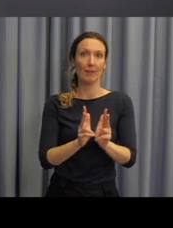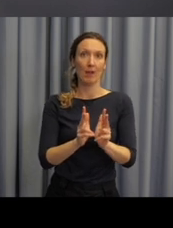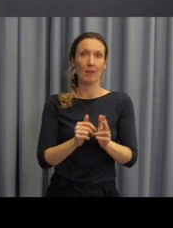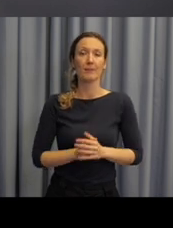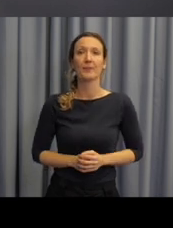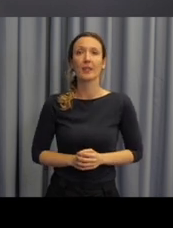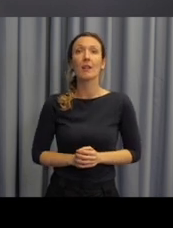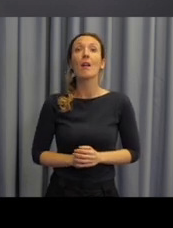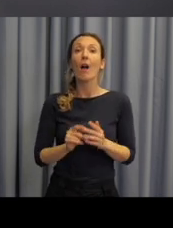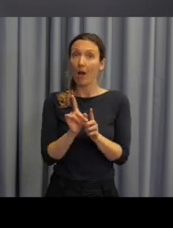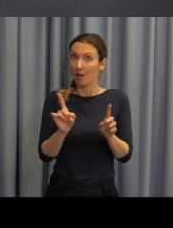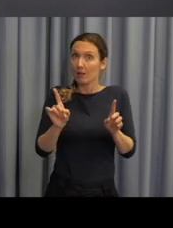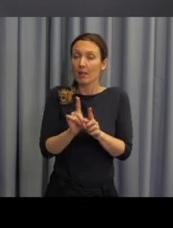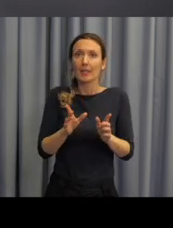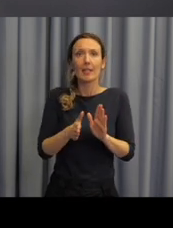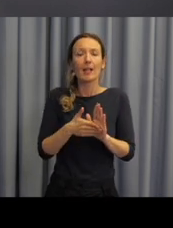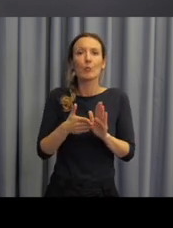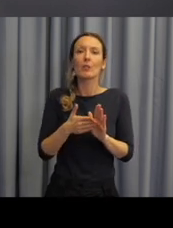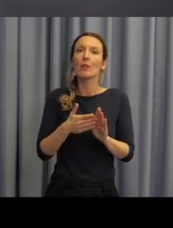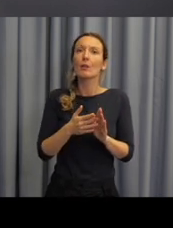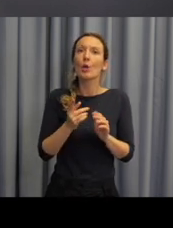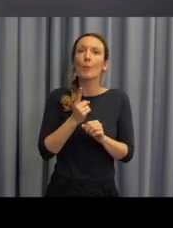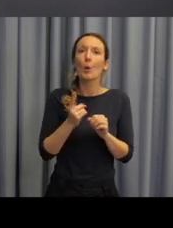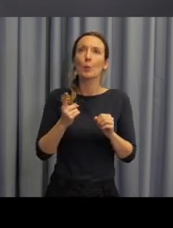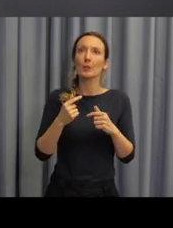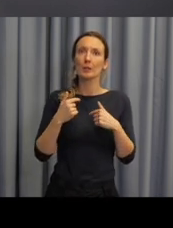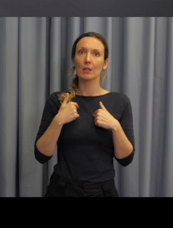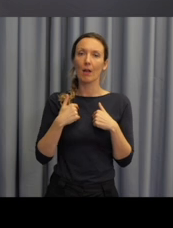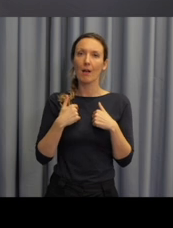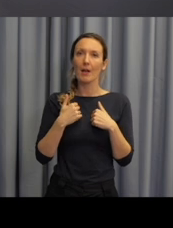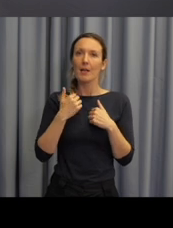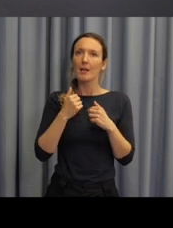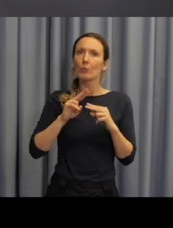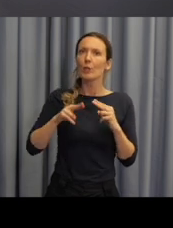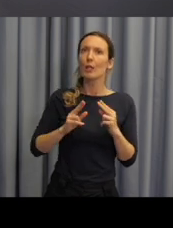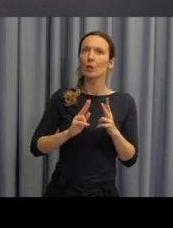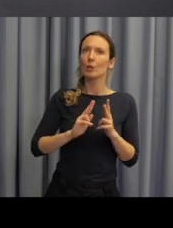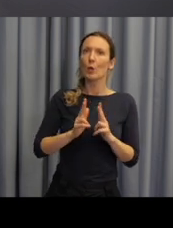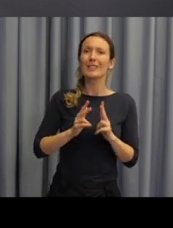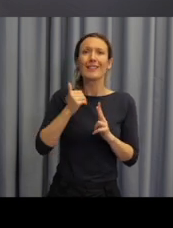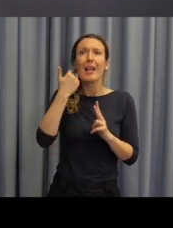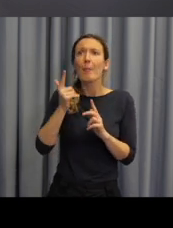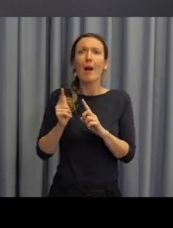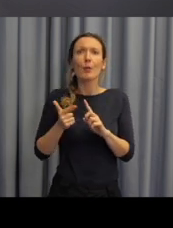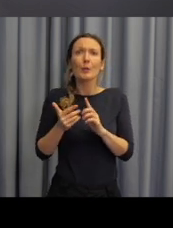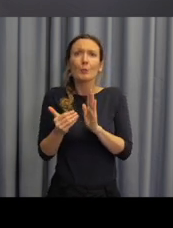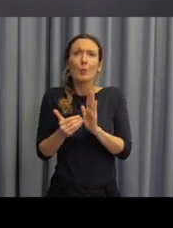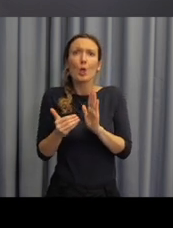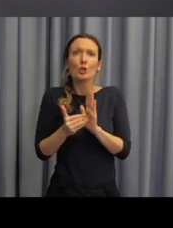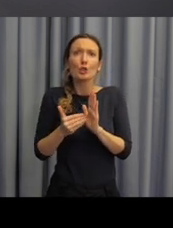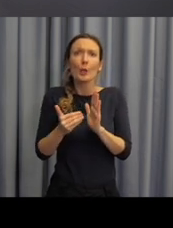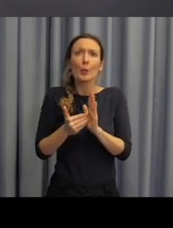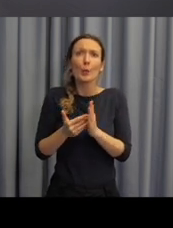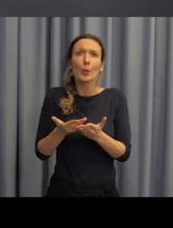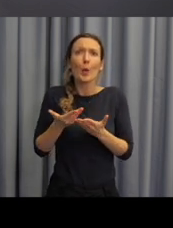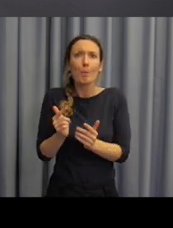které nemají v té komunikaci nastavený prioritně další komunikační jazyk a potřebují při svém jazykovém